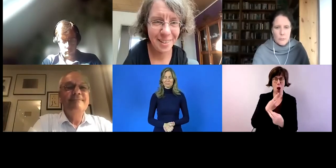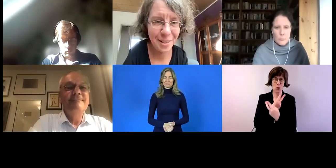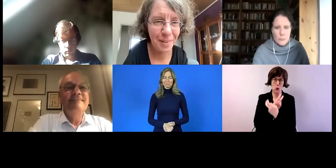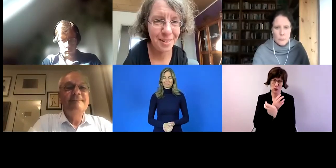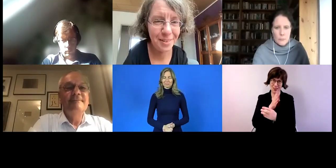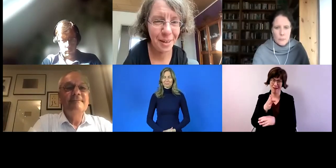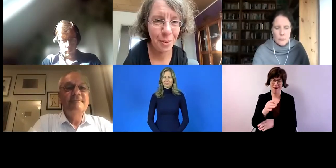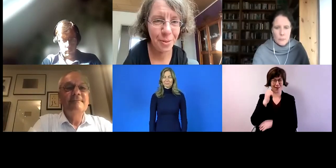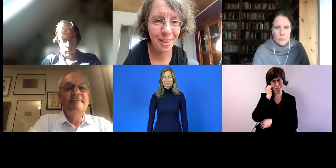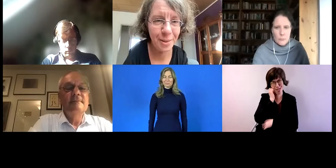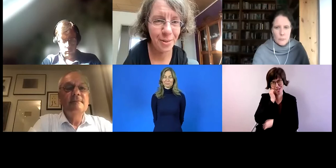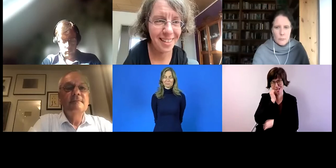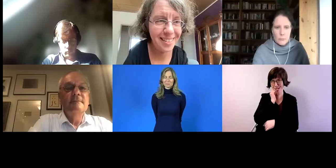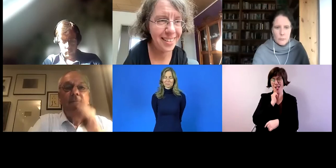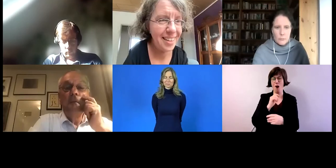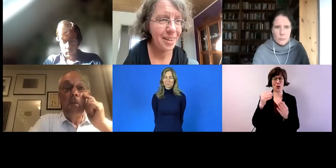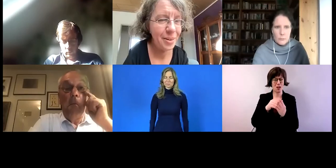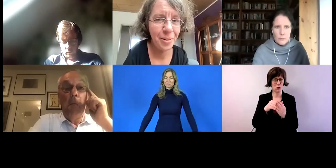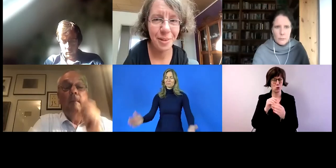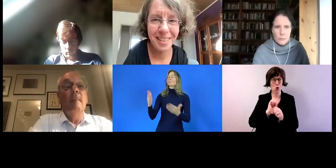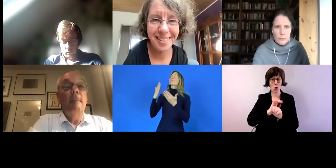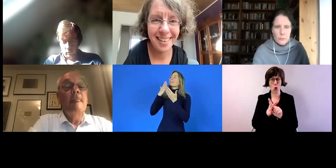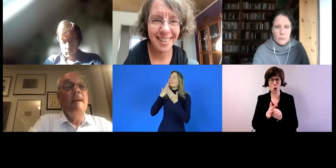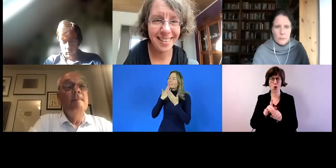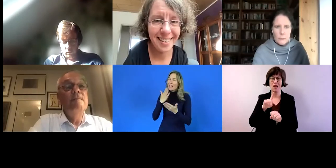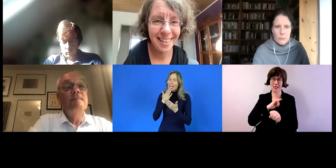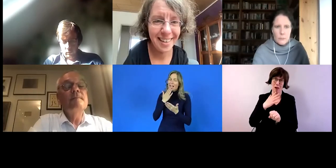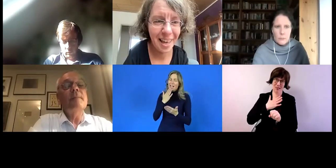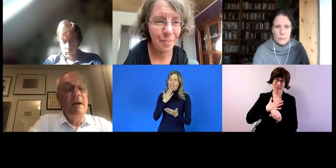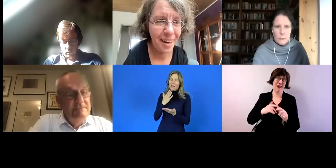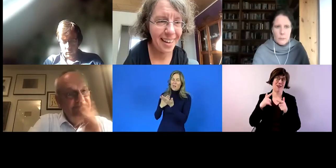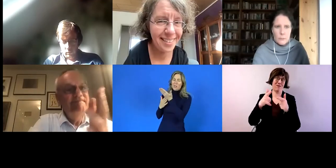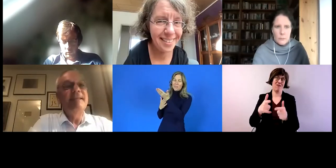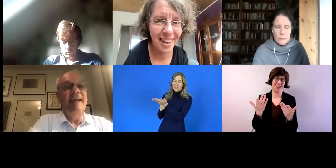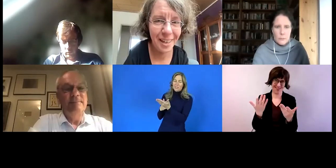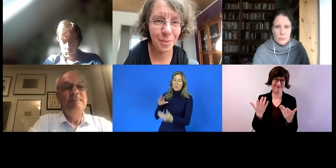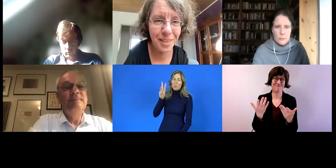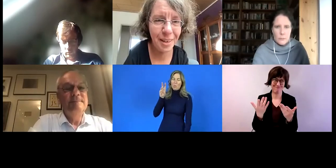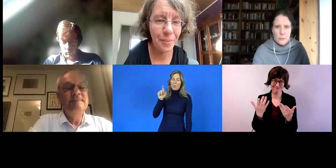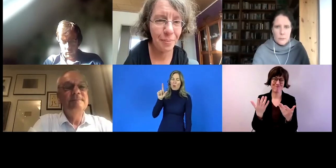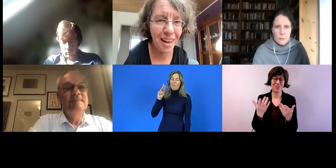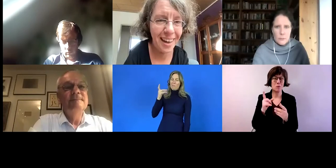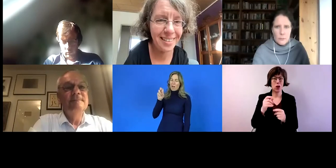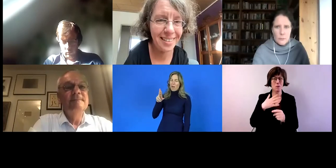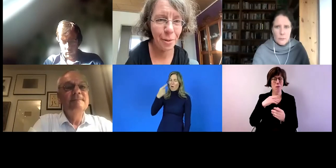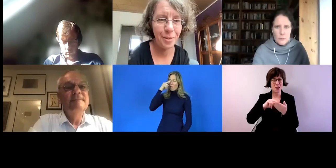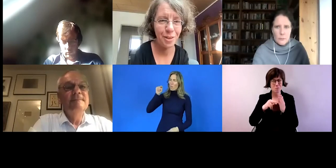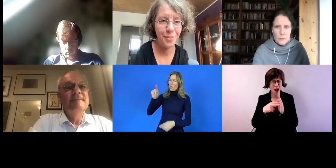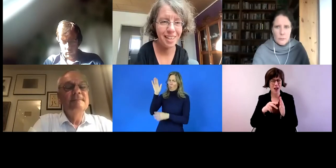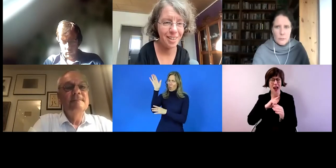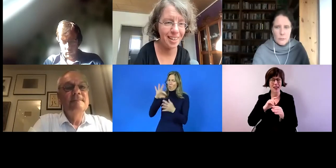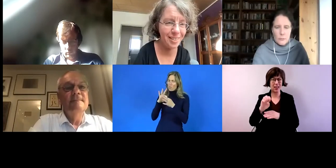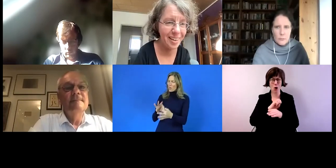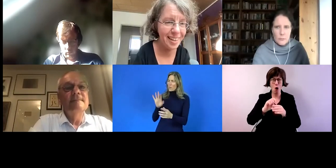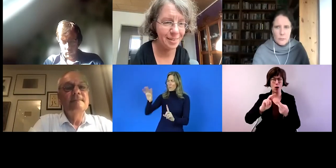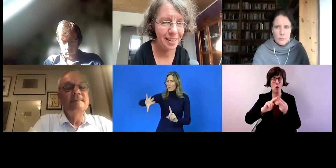Klingt sehr spannend und wenn Corona es zulässt, gucke ich mir das sicherlich gerne mal an. Das war ja so ein bisschen auch mein Plan, in die europäischen